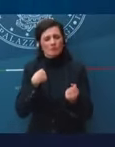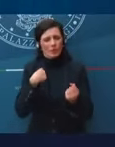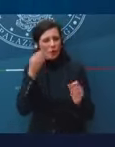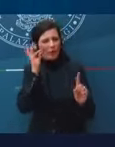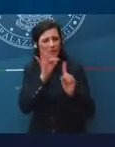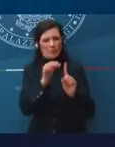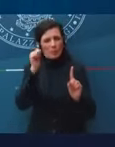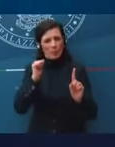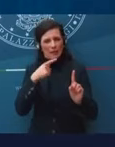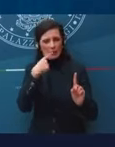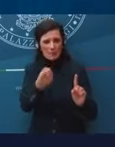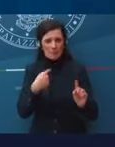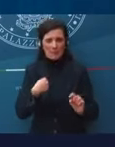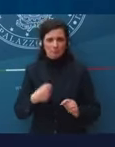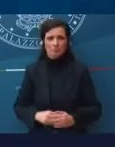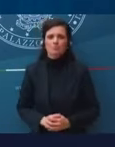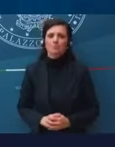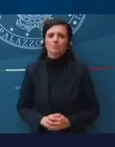riferimento prima.